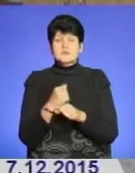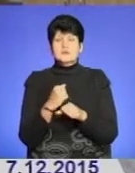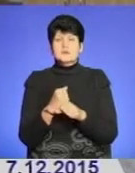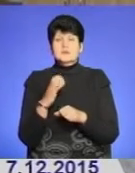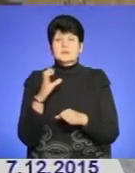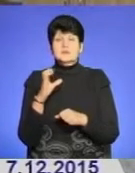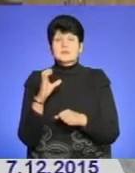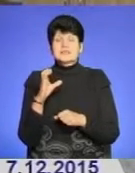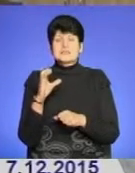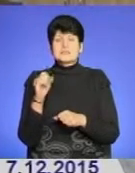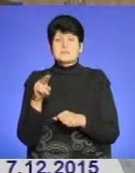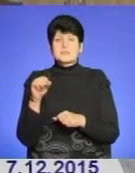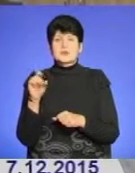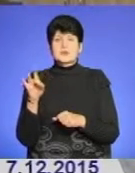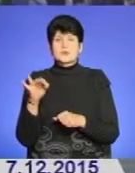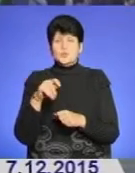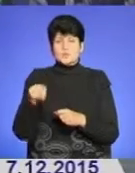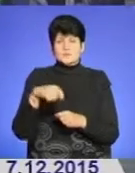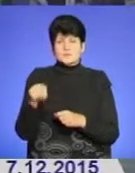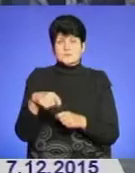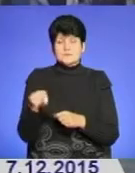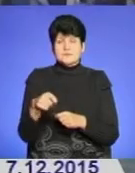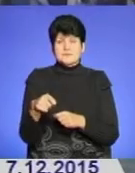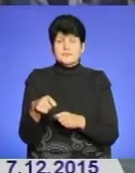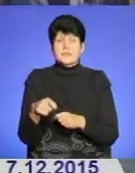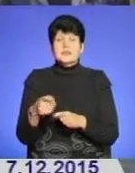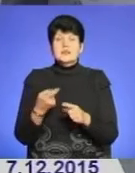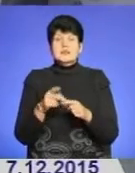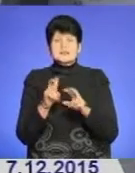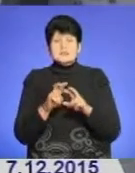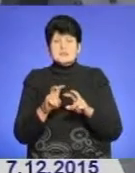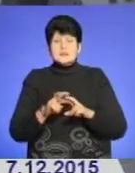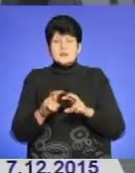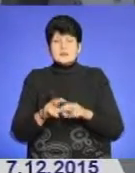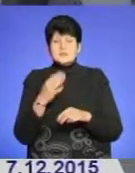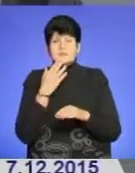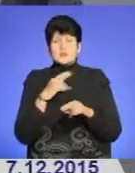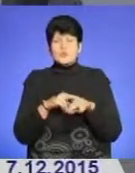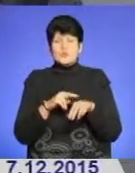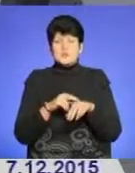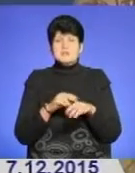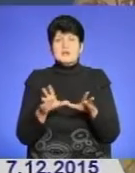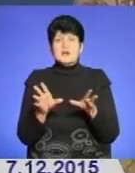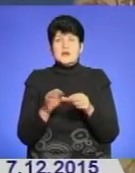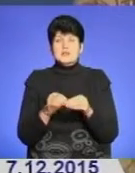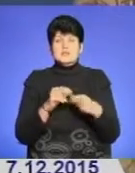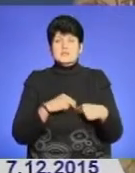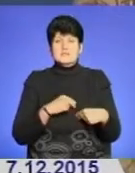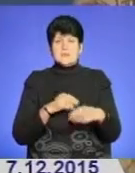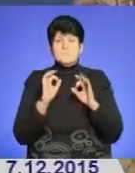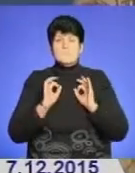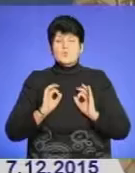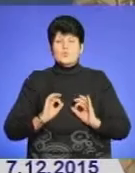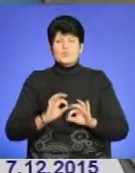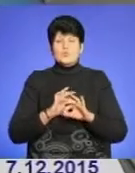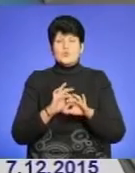спиртосуміші із спиртом. Слідчі головного управління Національної поліції в Тернопільській області спільно з працівниками прокуратури